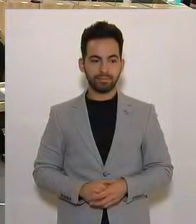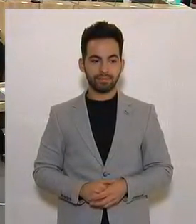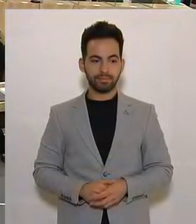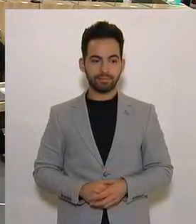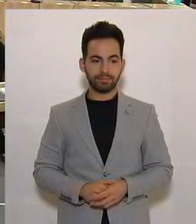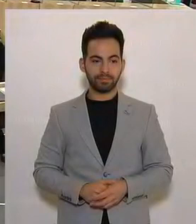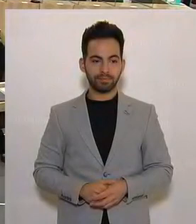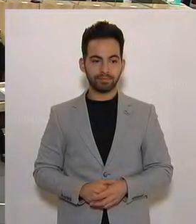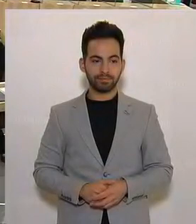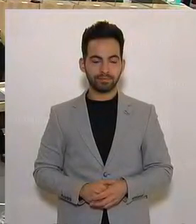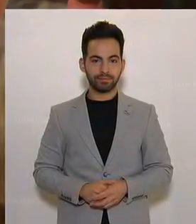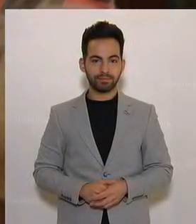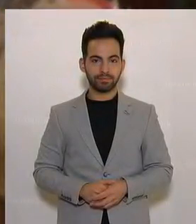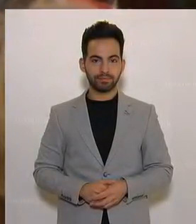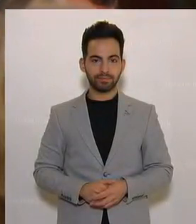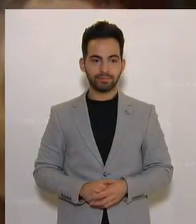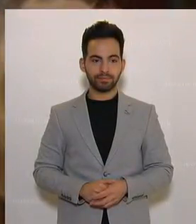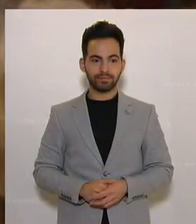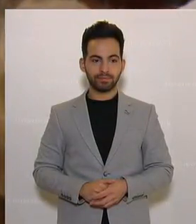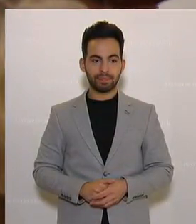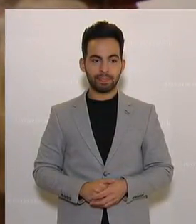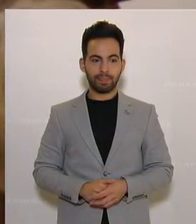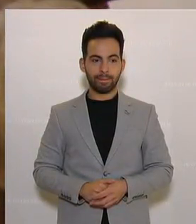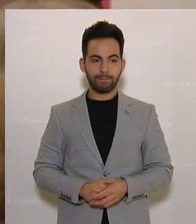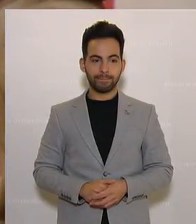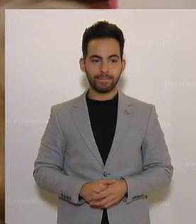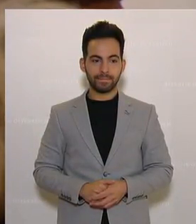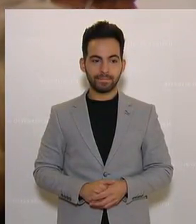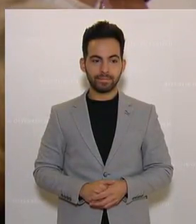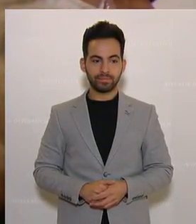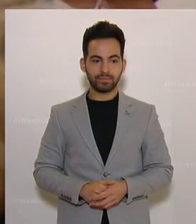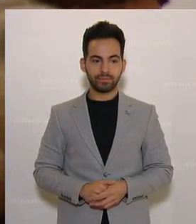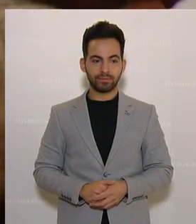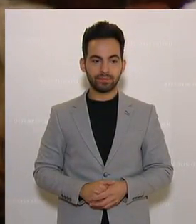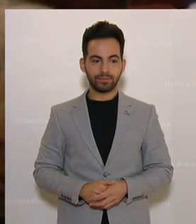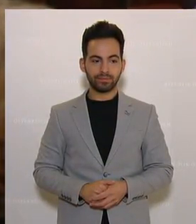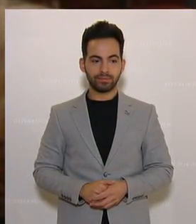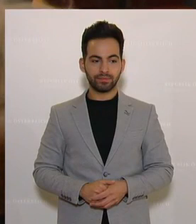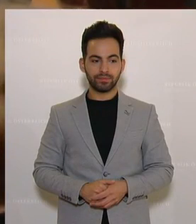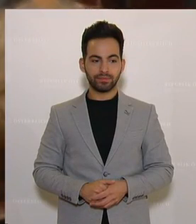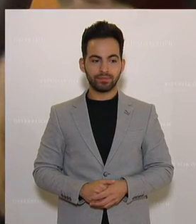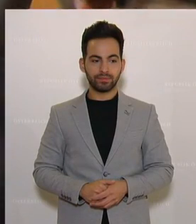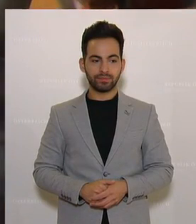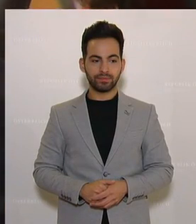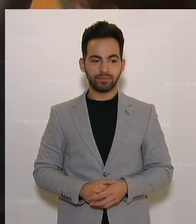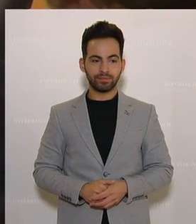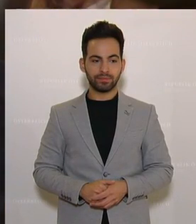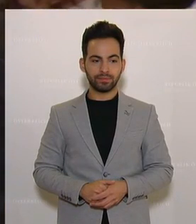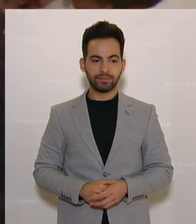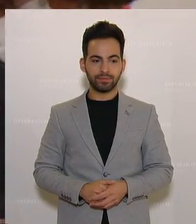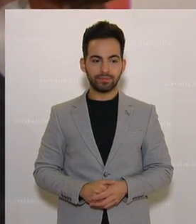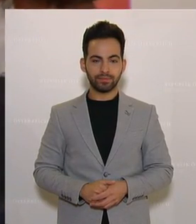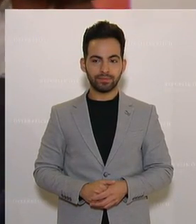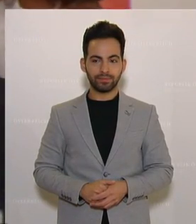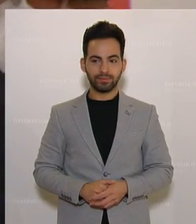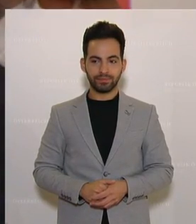Nationalratspräsident Sobotka im Gespräch mit Mag. Michalic vom Nationalratsdienst. Offenbar gibt es